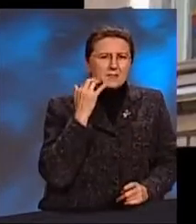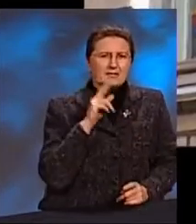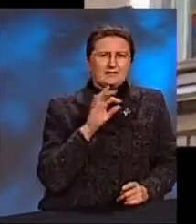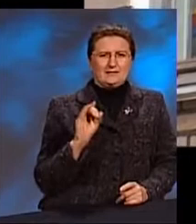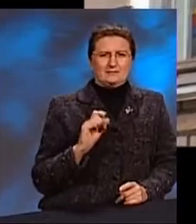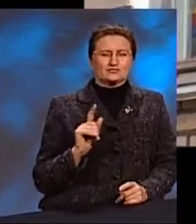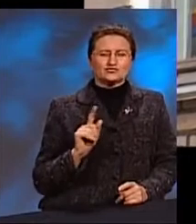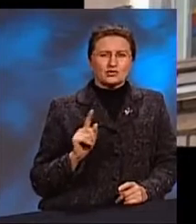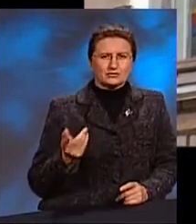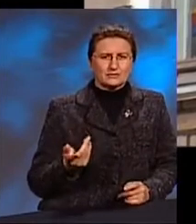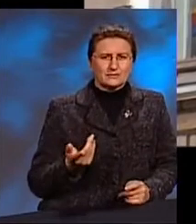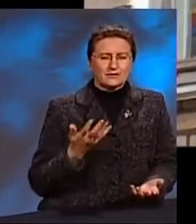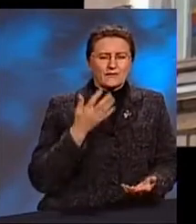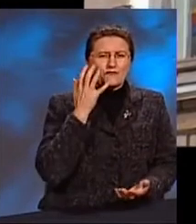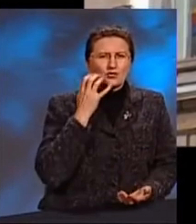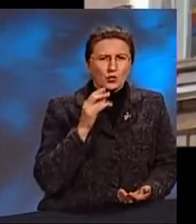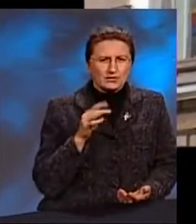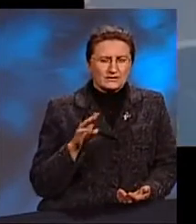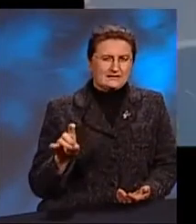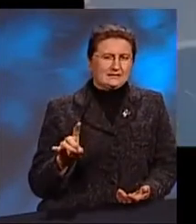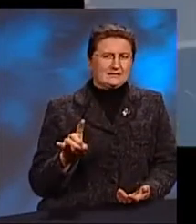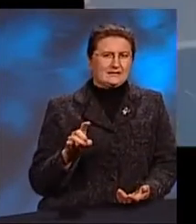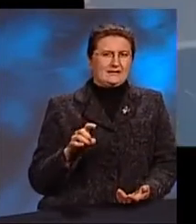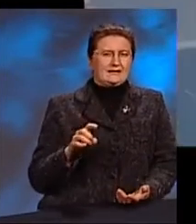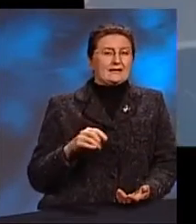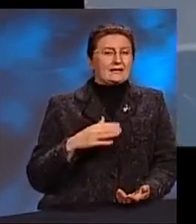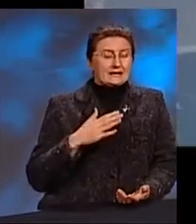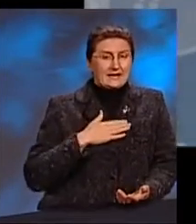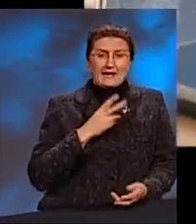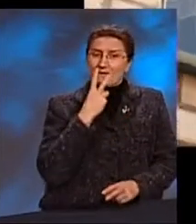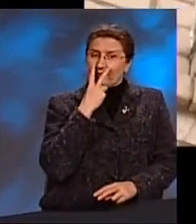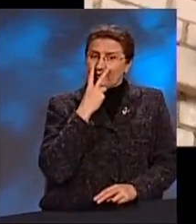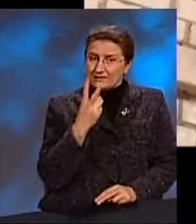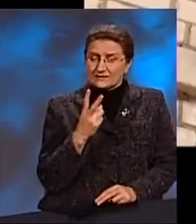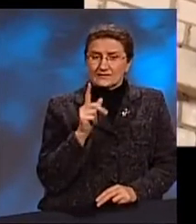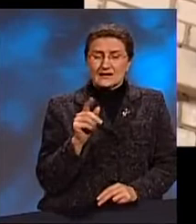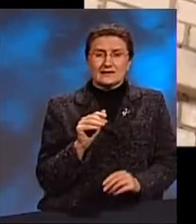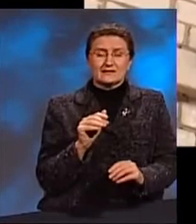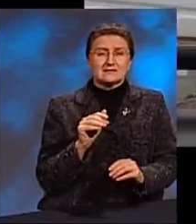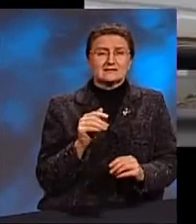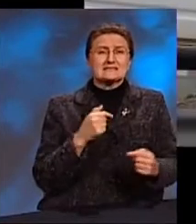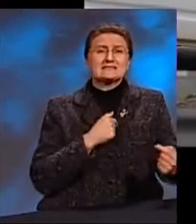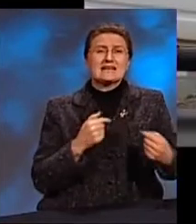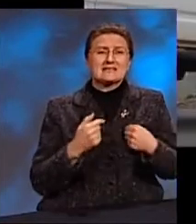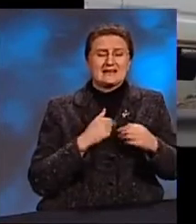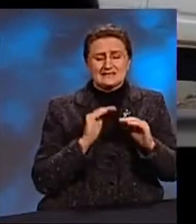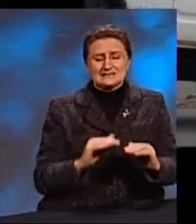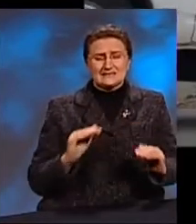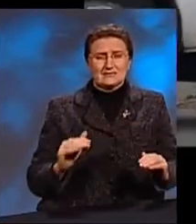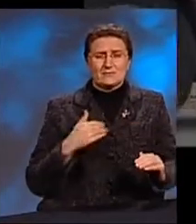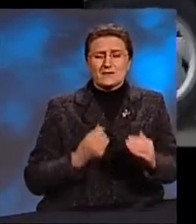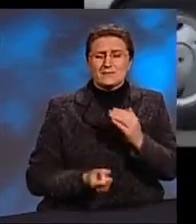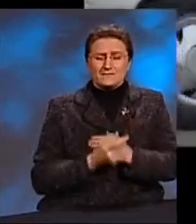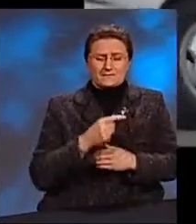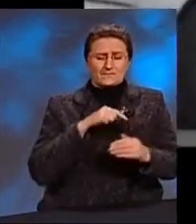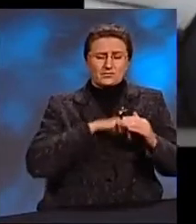какие-нибудь фрукты. И я видела, как мучились, страдали эти дети. И у меня появился